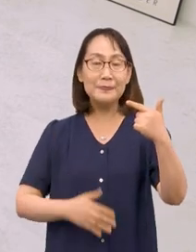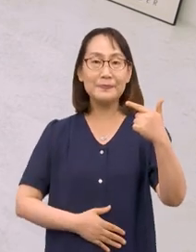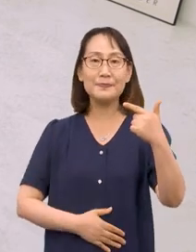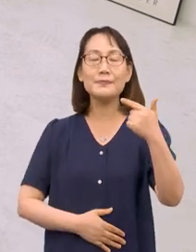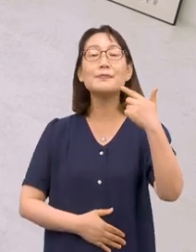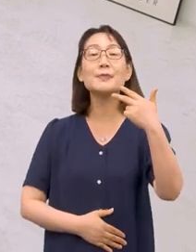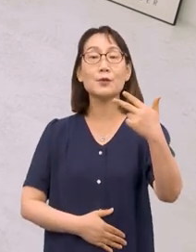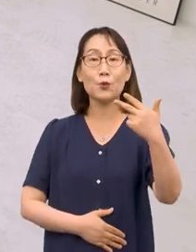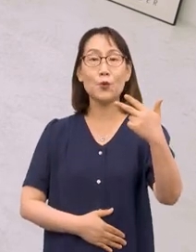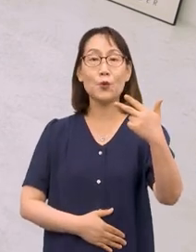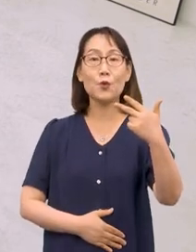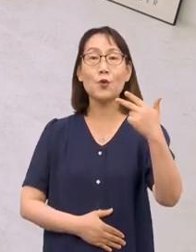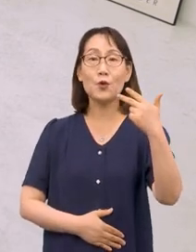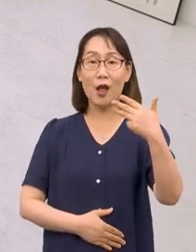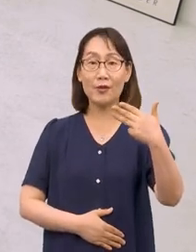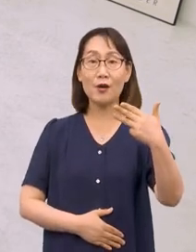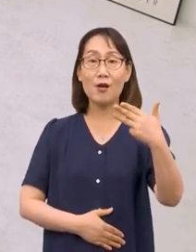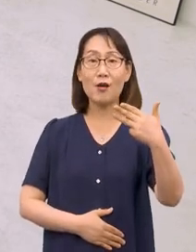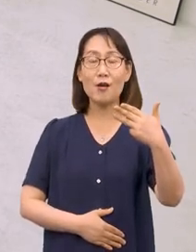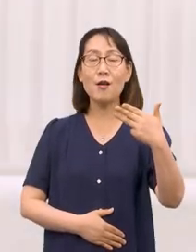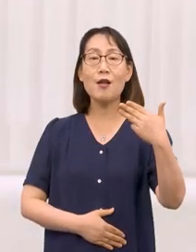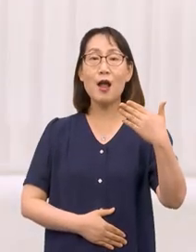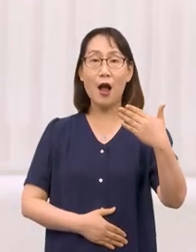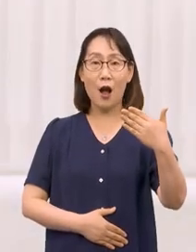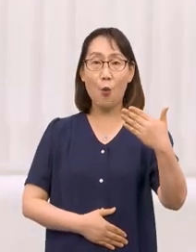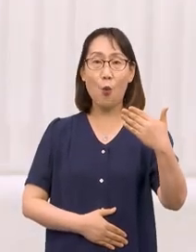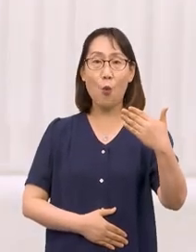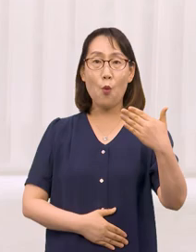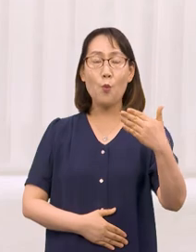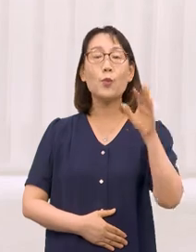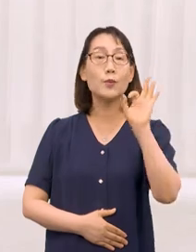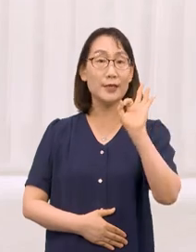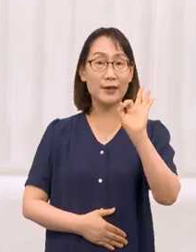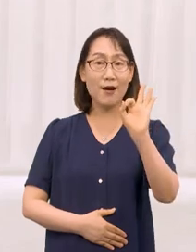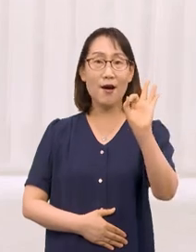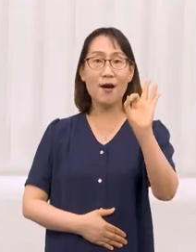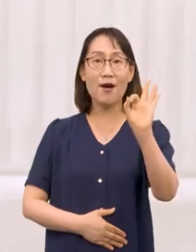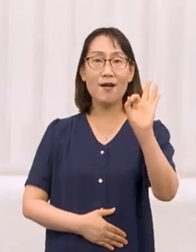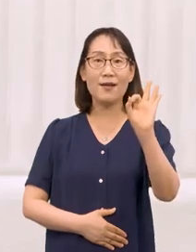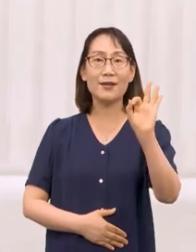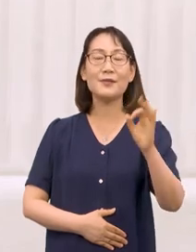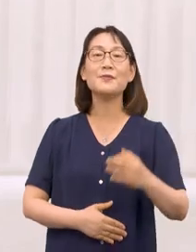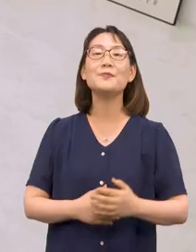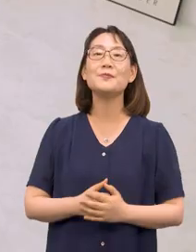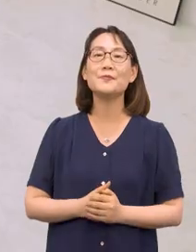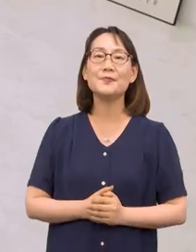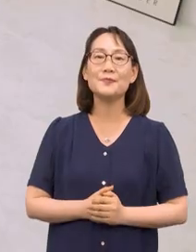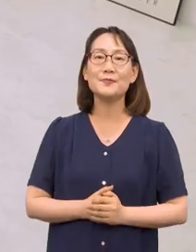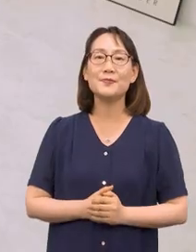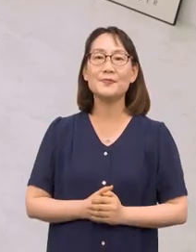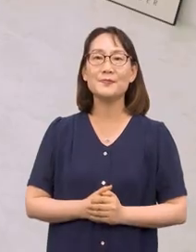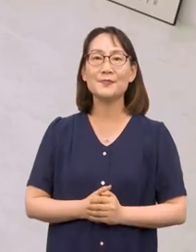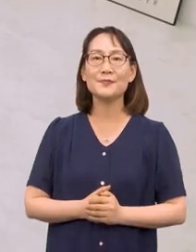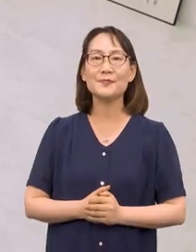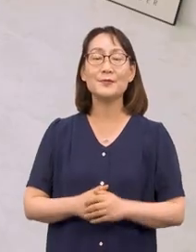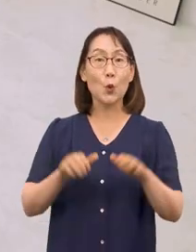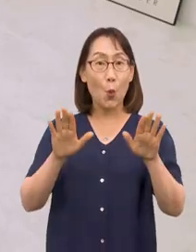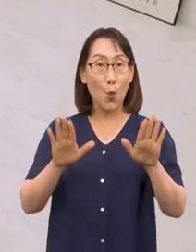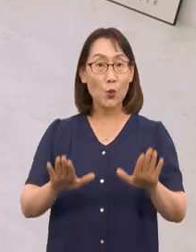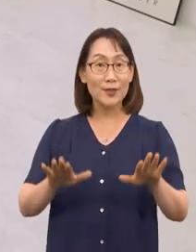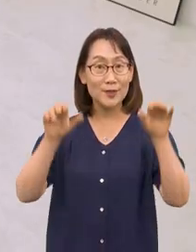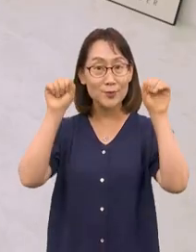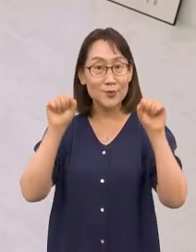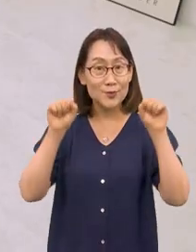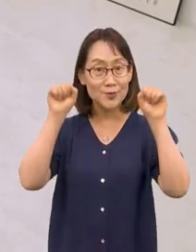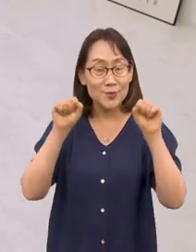일곱, 여덟, 아홉, 열 네, 오늘 운동